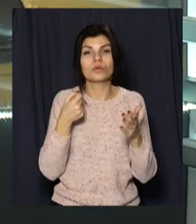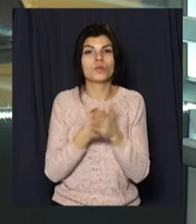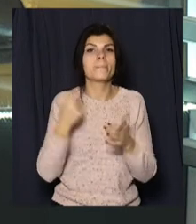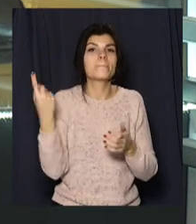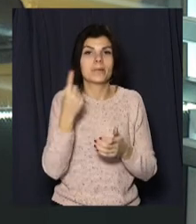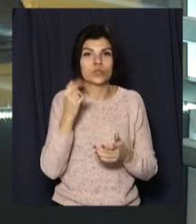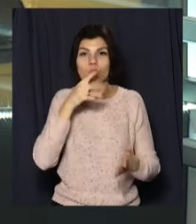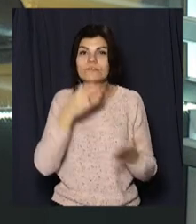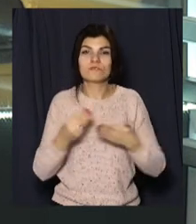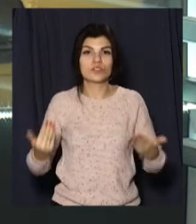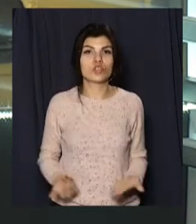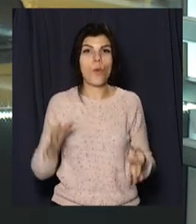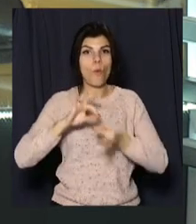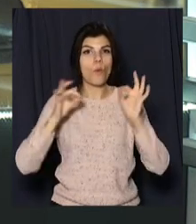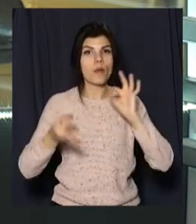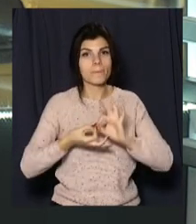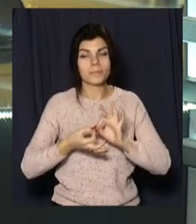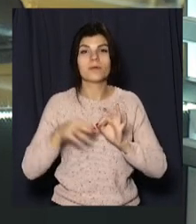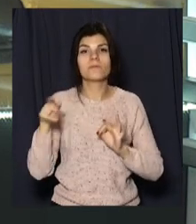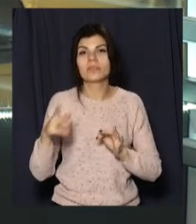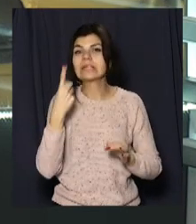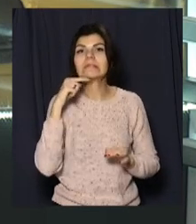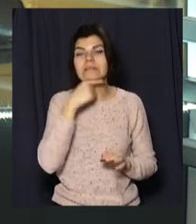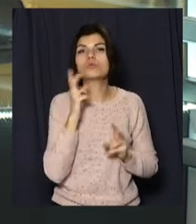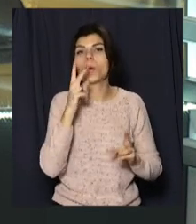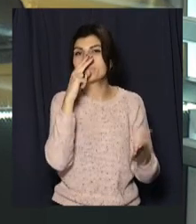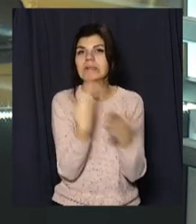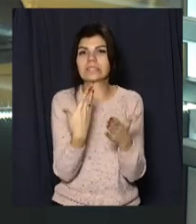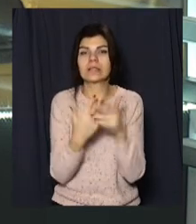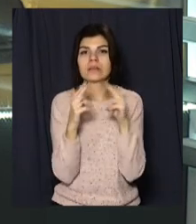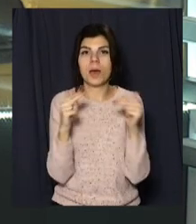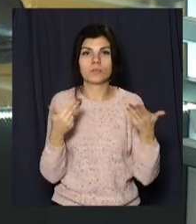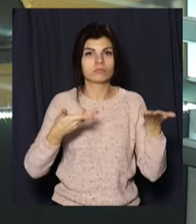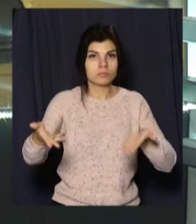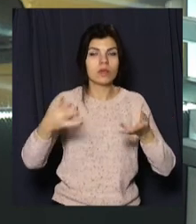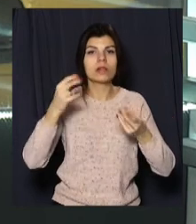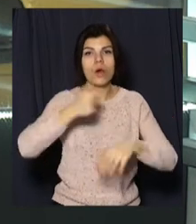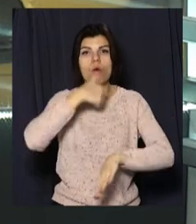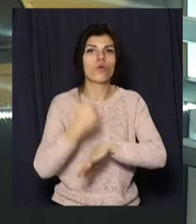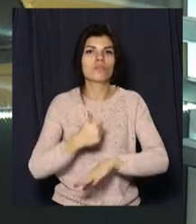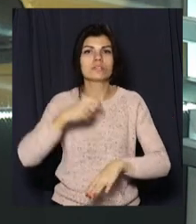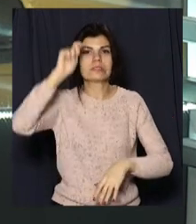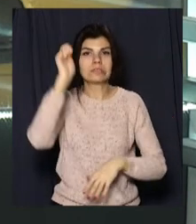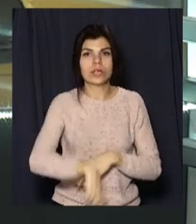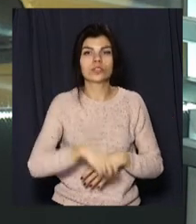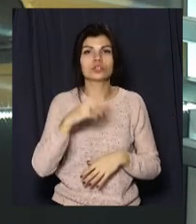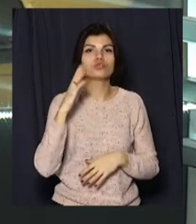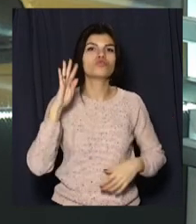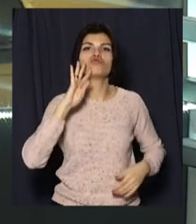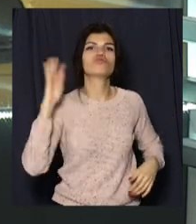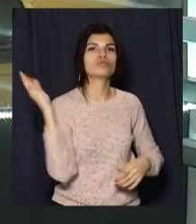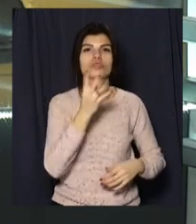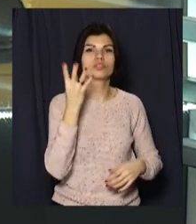першої у своєму житті Олімпіади. Вони єдині, хто представлятиме Дніпропетровщину на головному старті чотириріччя.